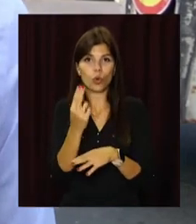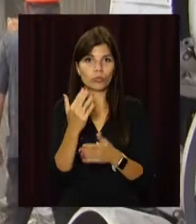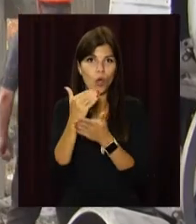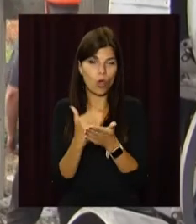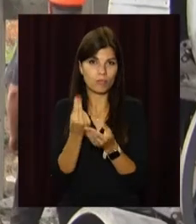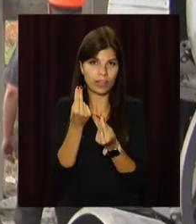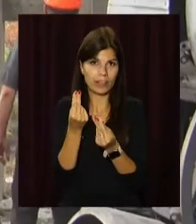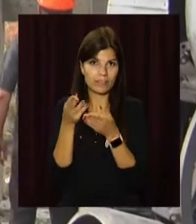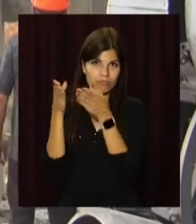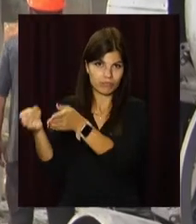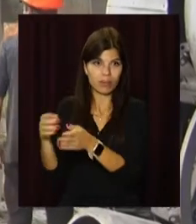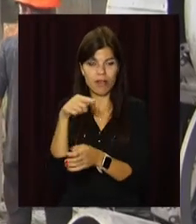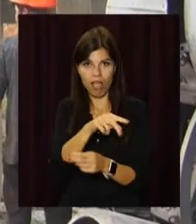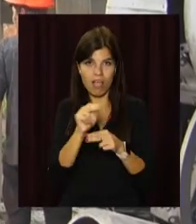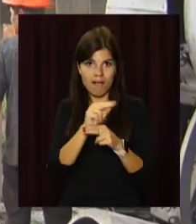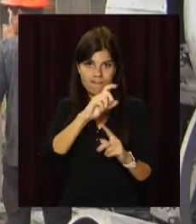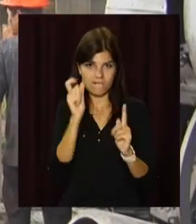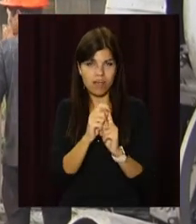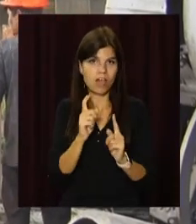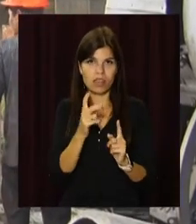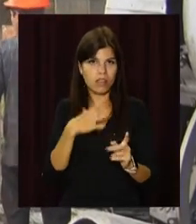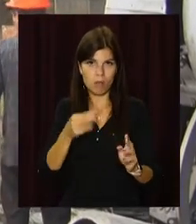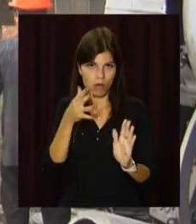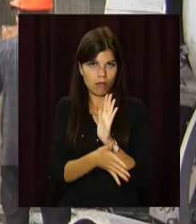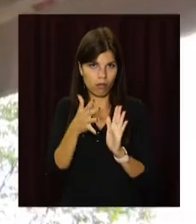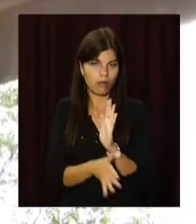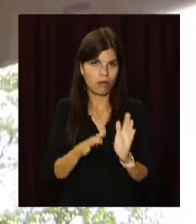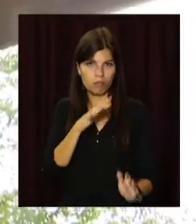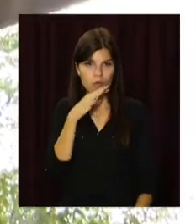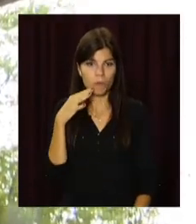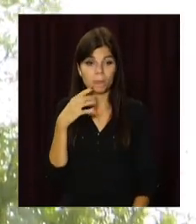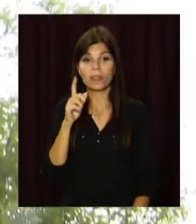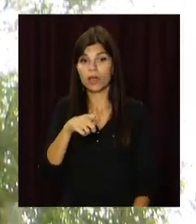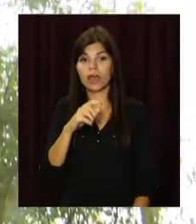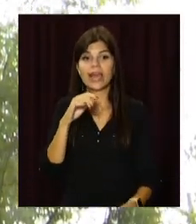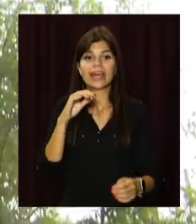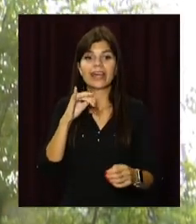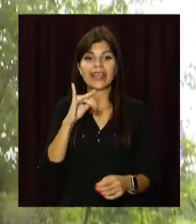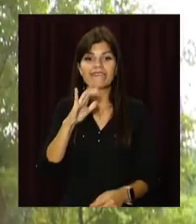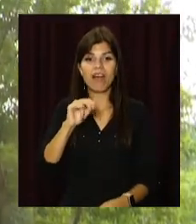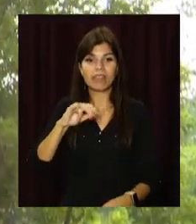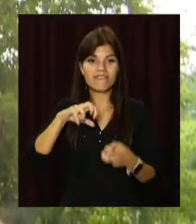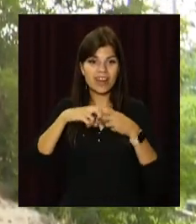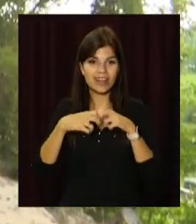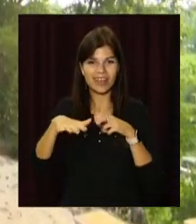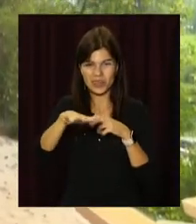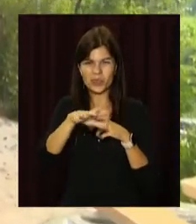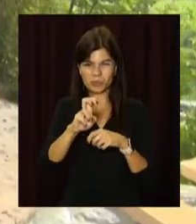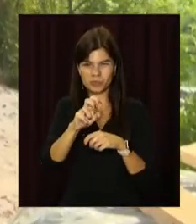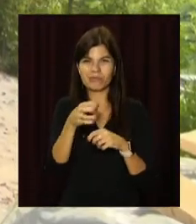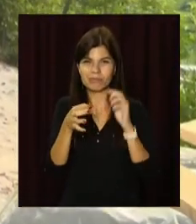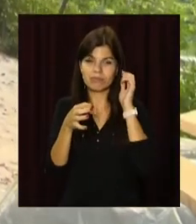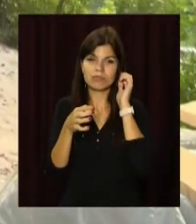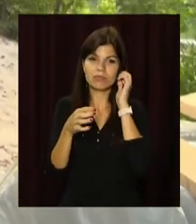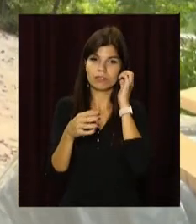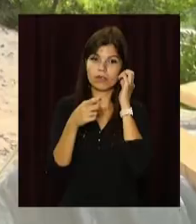програм. У Кам'янському ремонтують і мостовий перехід по вулиці Івана Франка. Нині чистять, а далі укріплюватимуть опори та покриватимуть